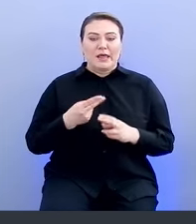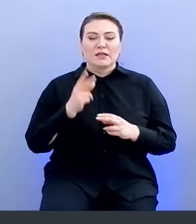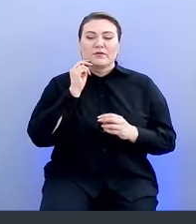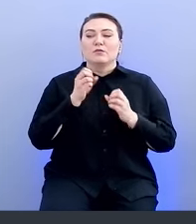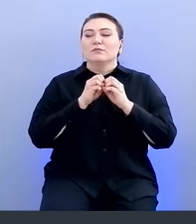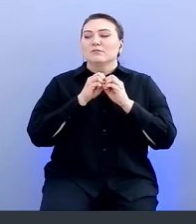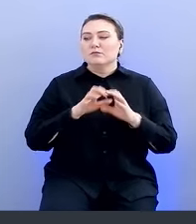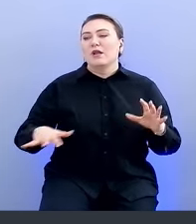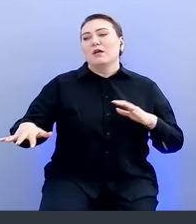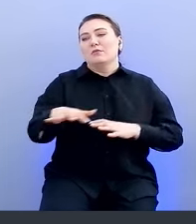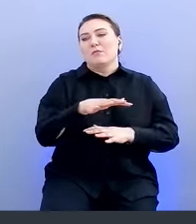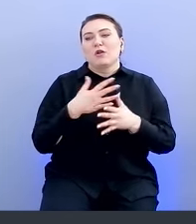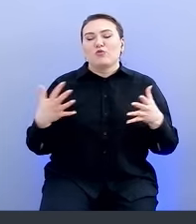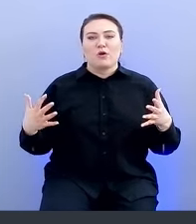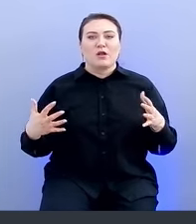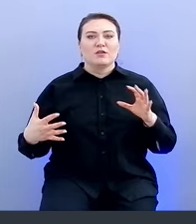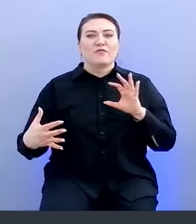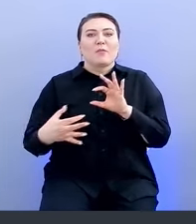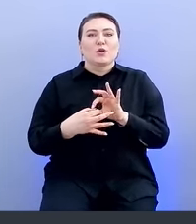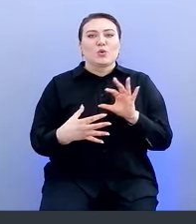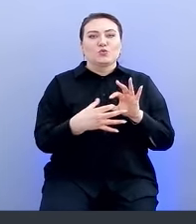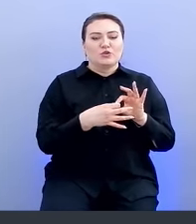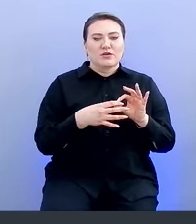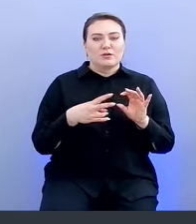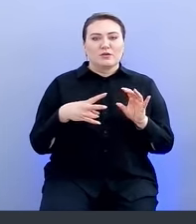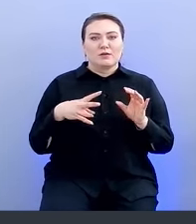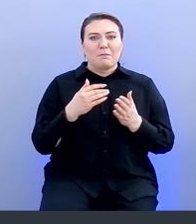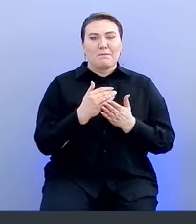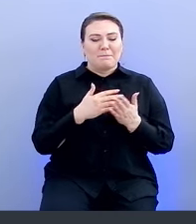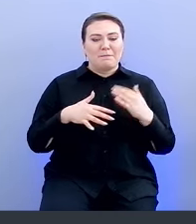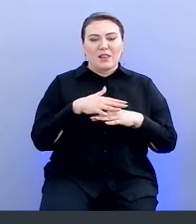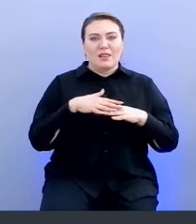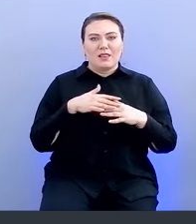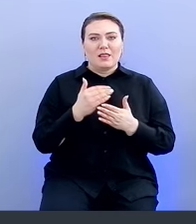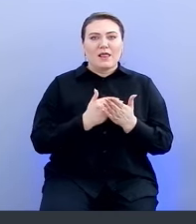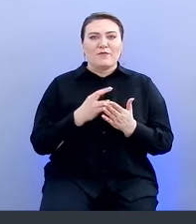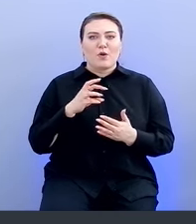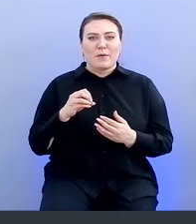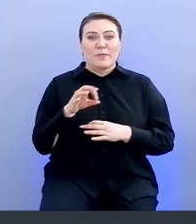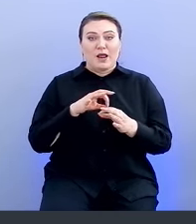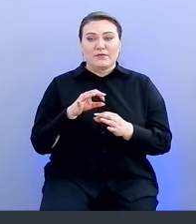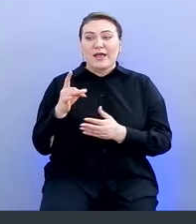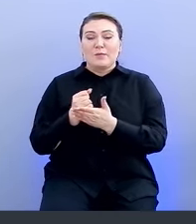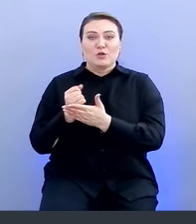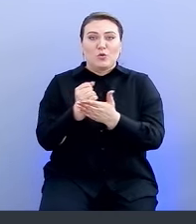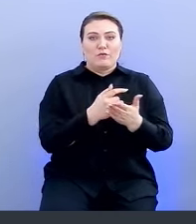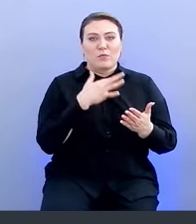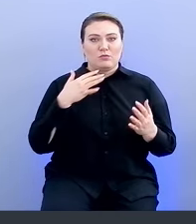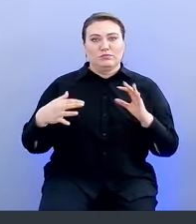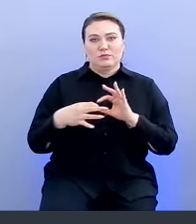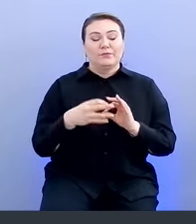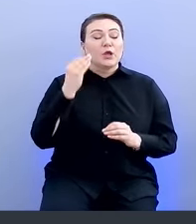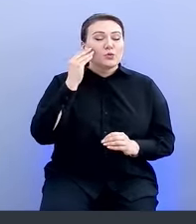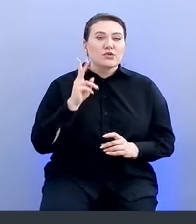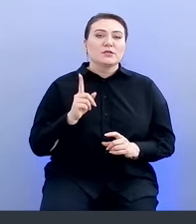большое количество уже сейчас подключенных к платформе проектов, ну, репозиториев конкретно. С точки зрения обработки.